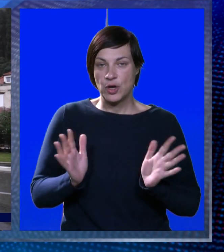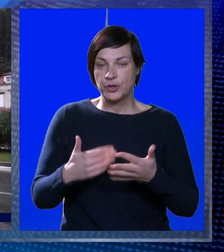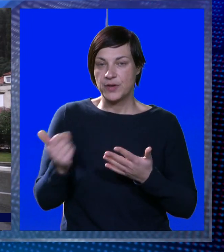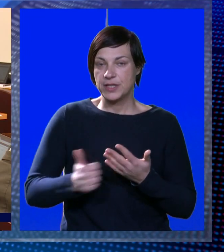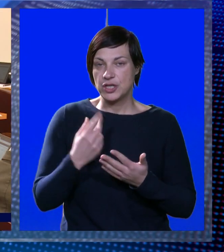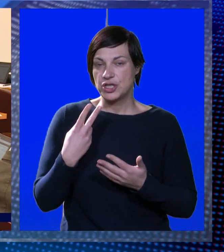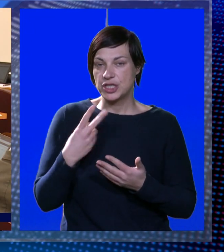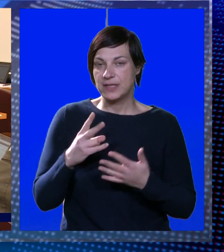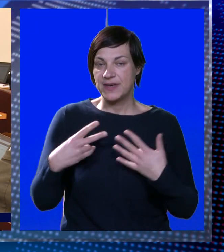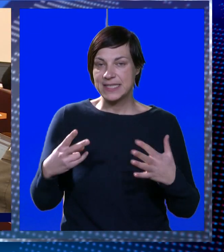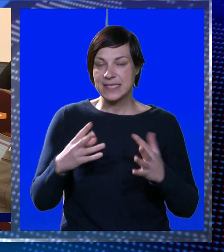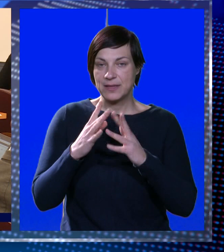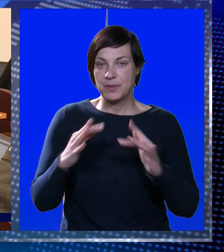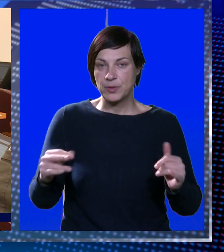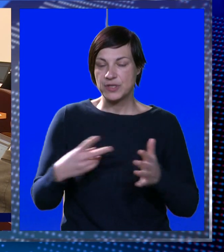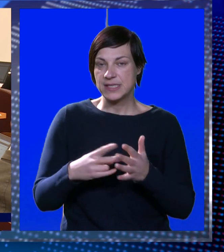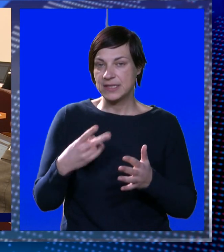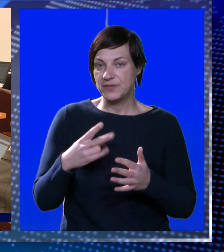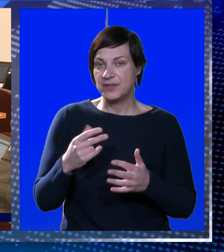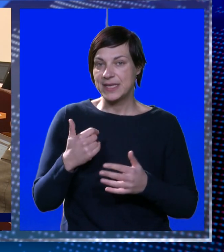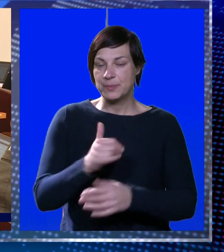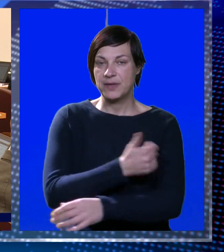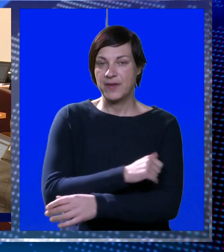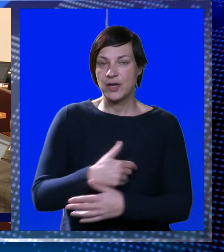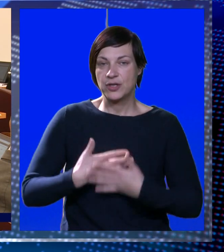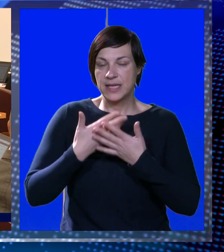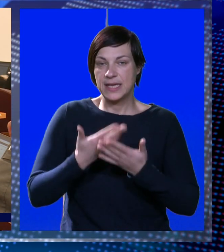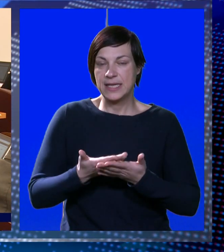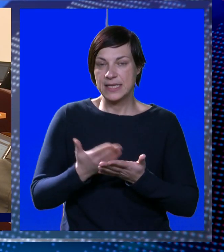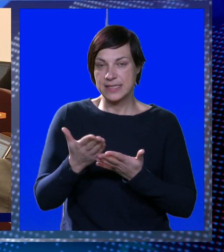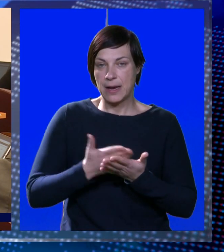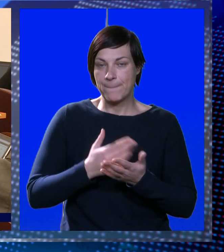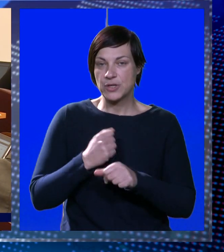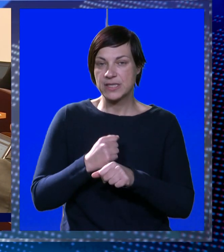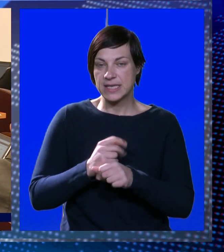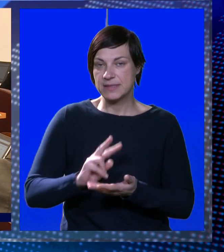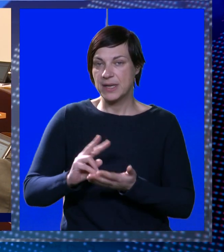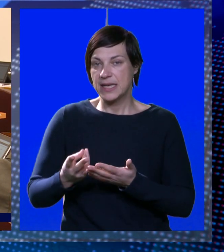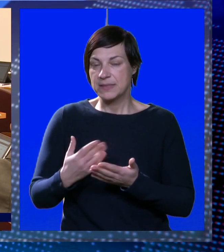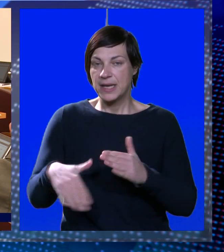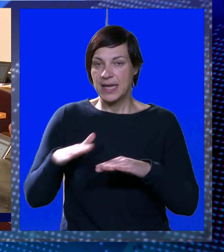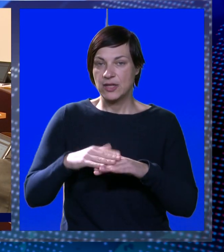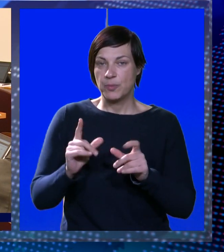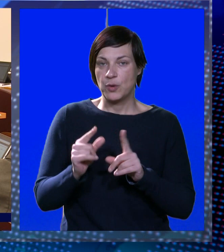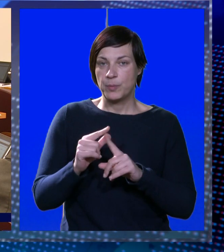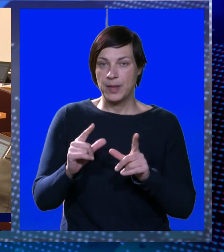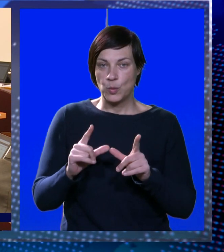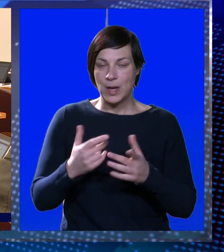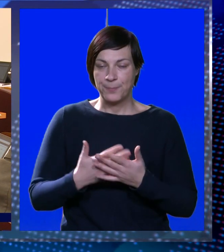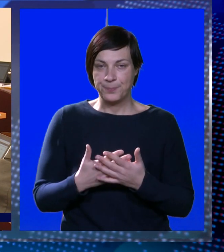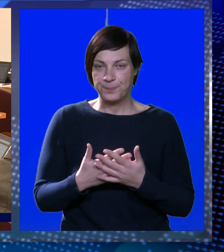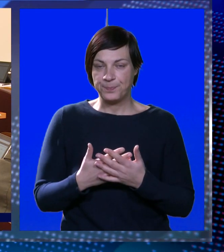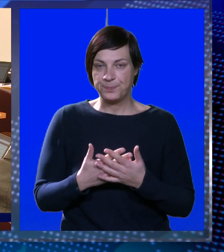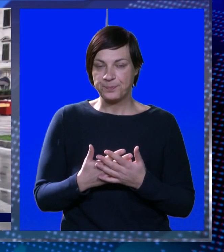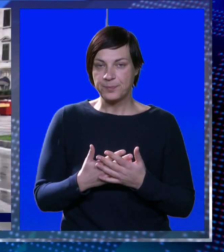otvoriti. Još je 27. prosinca 2021. inicirala postupak izrade izmjena i dopuna u PU